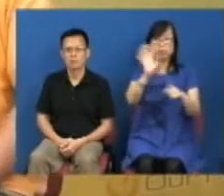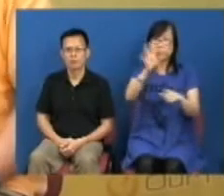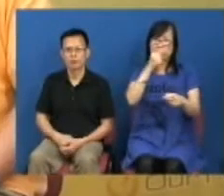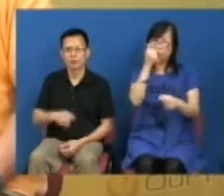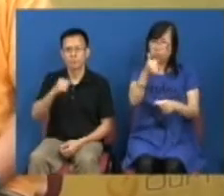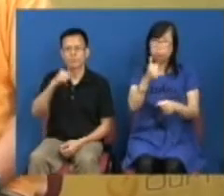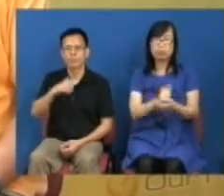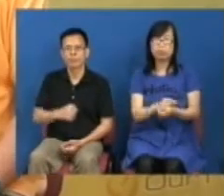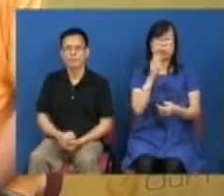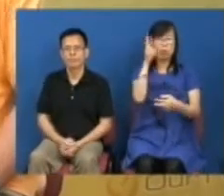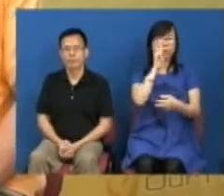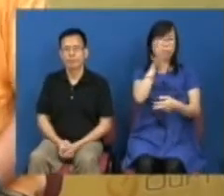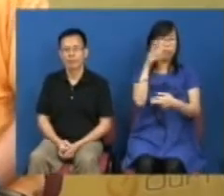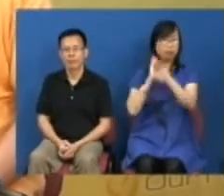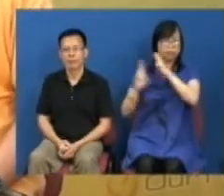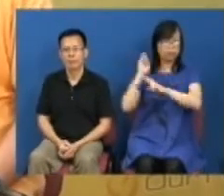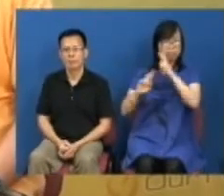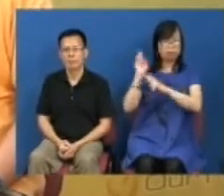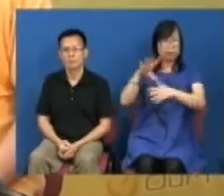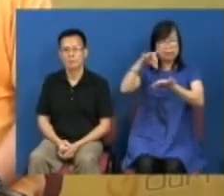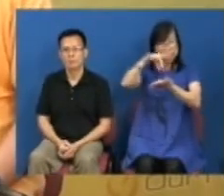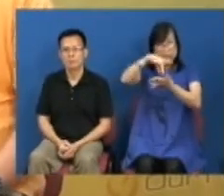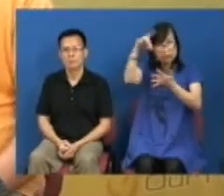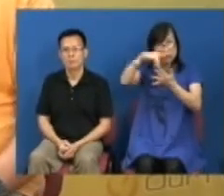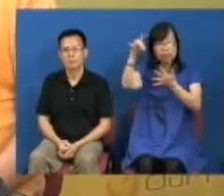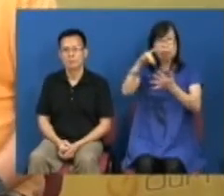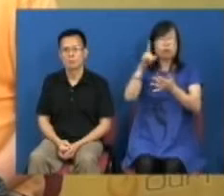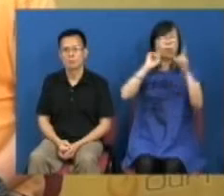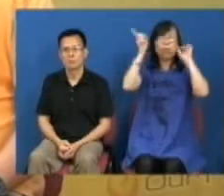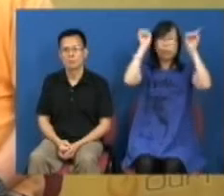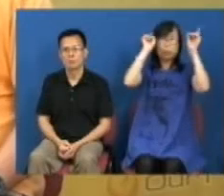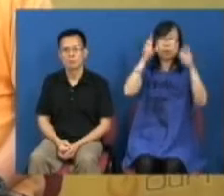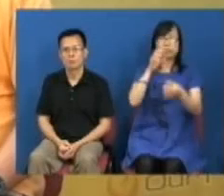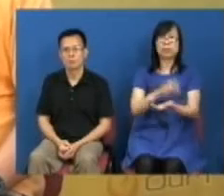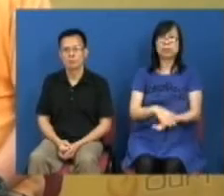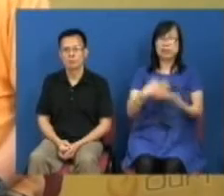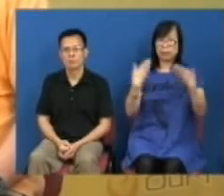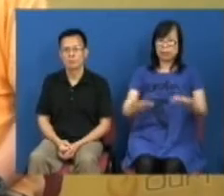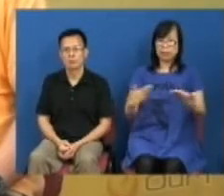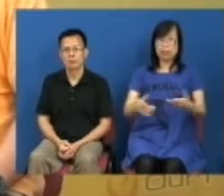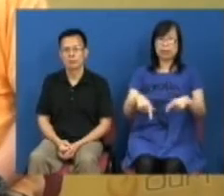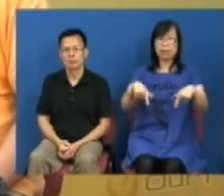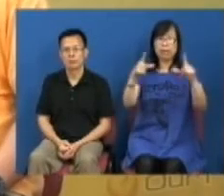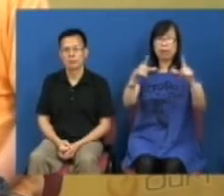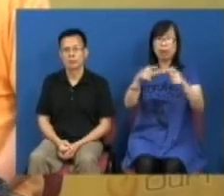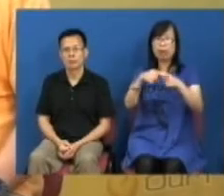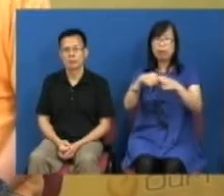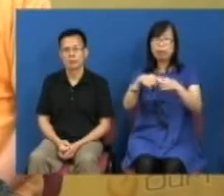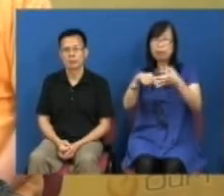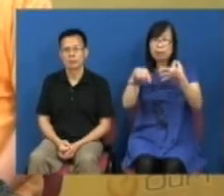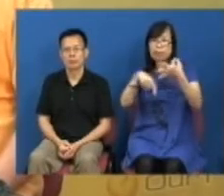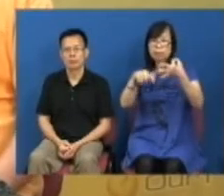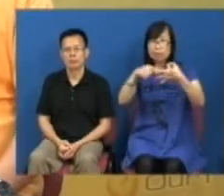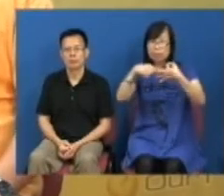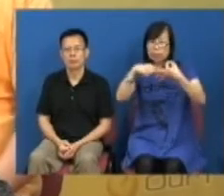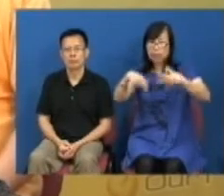历史的事实就是抽空出来是他乱用今时今日的林公公是做了什么林局长是令到我们